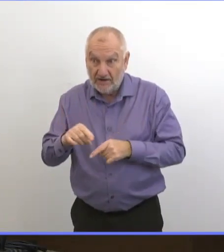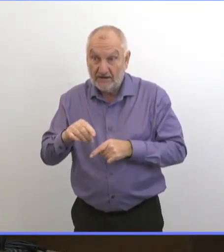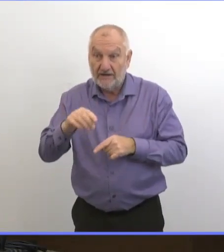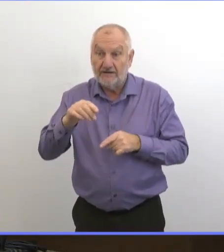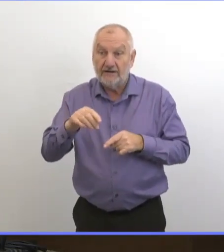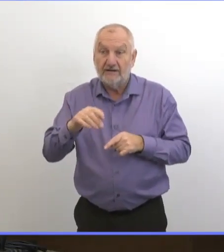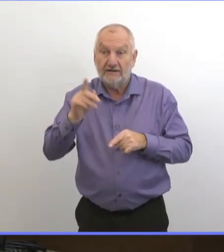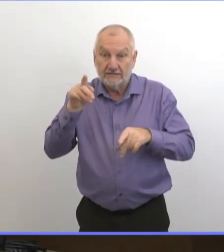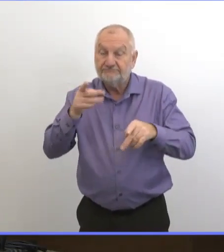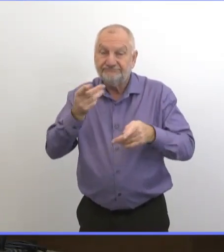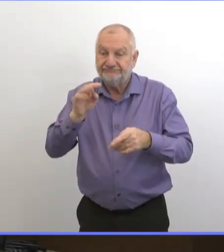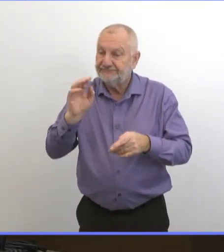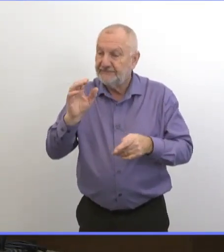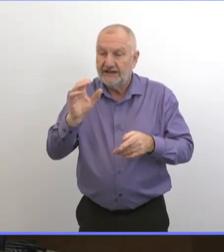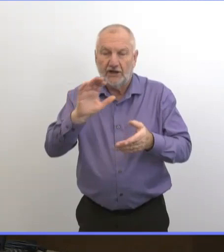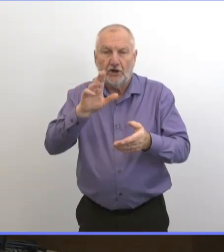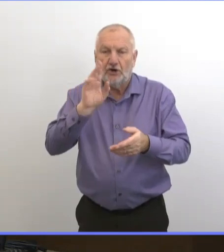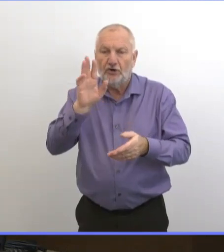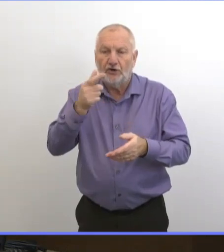D'accord, merci.